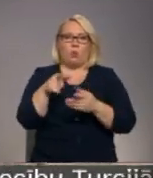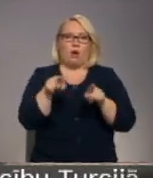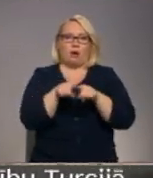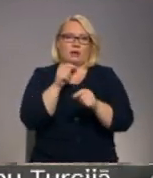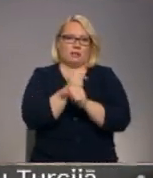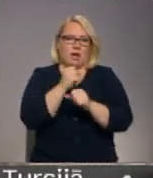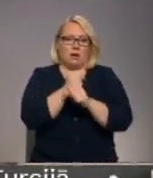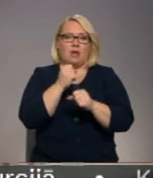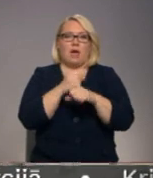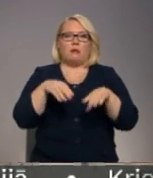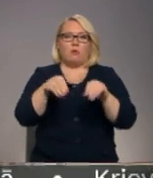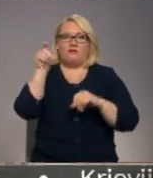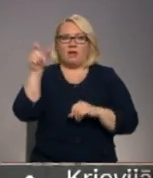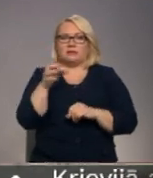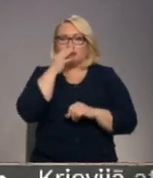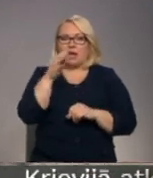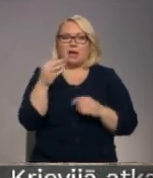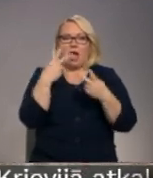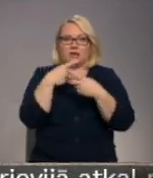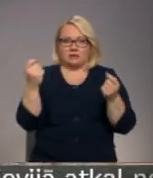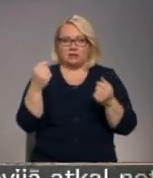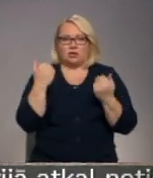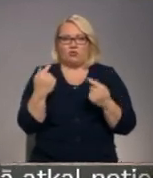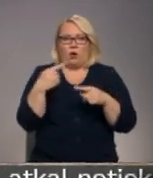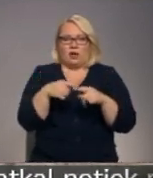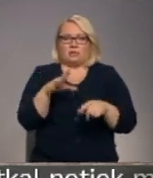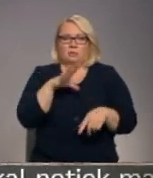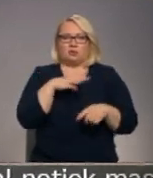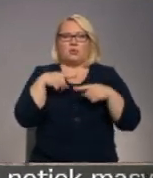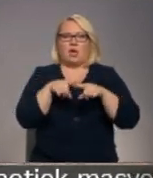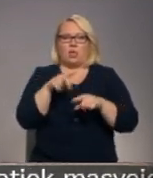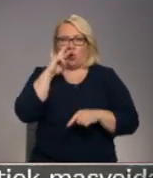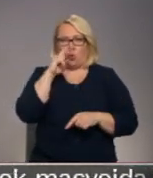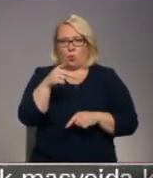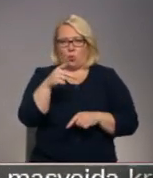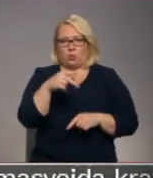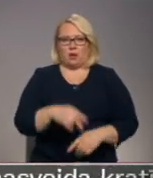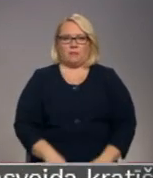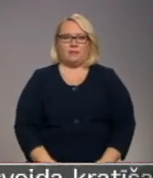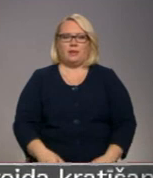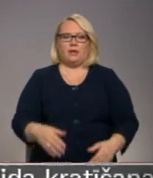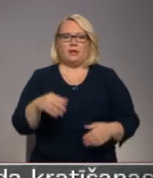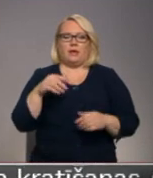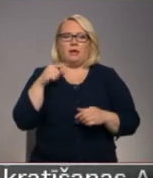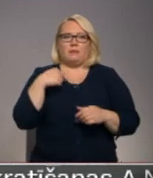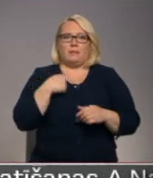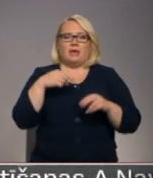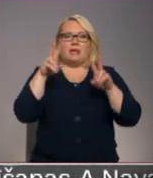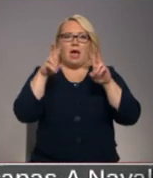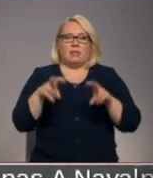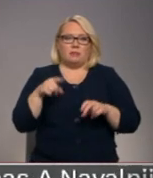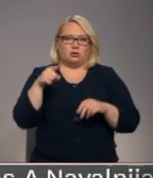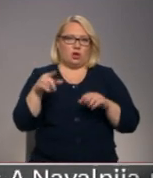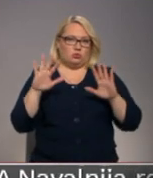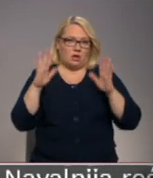darīts. Darba veicējs atzīst, ka šoreiz pieļauta tehnoloģiskā kļūda. Lau analizē šādas gadījumas.